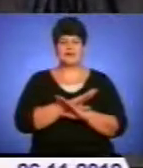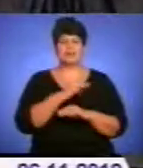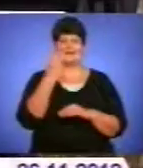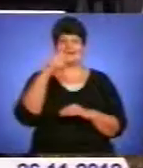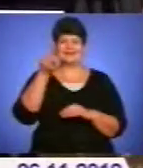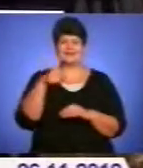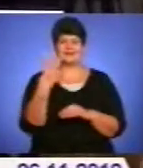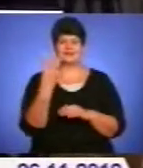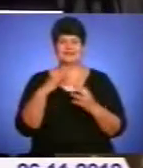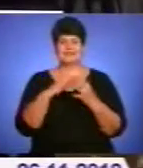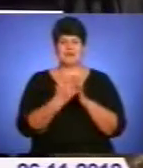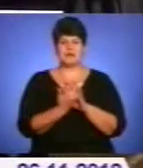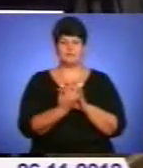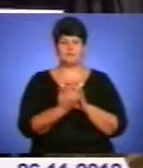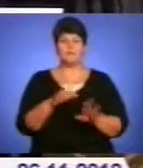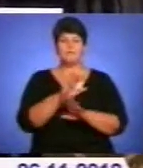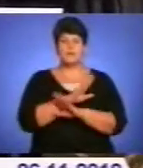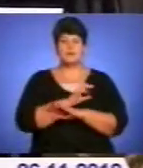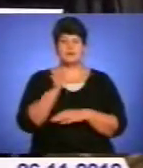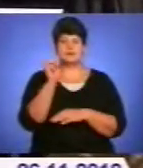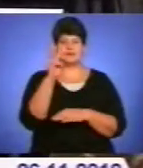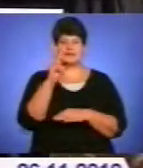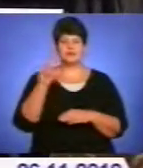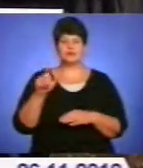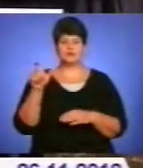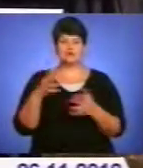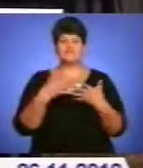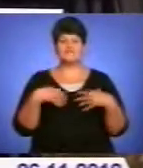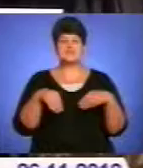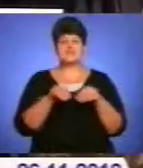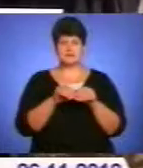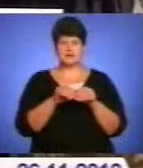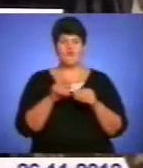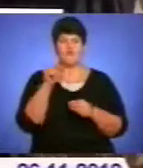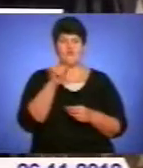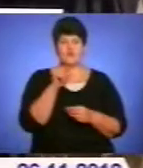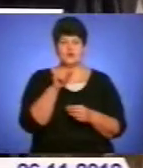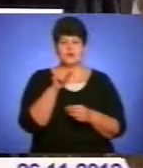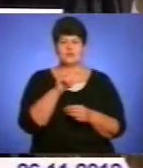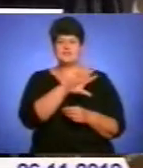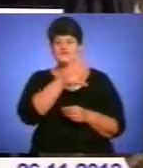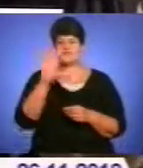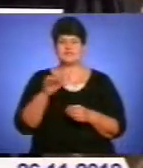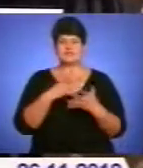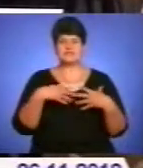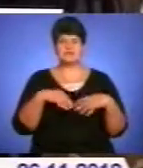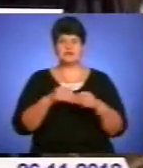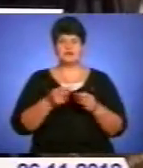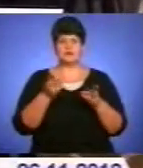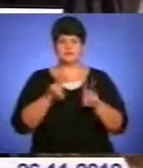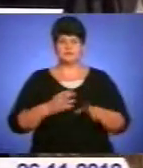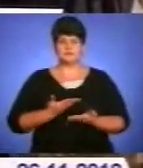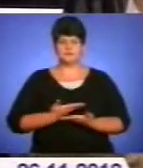селян. Померло 13 людей в сім'ї. Вона в своїй сім'ї одна вижила,